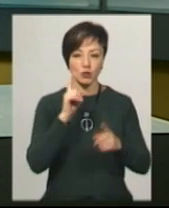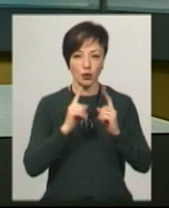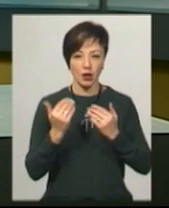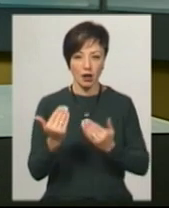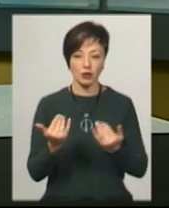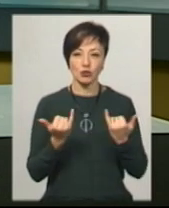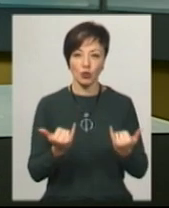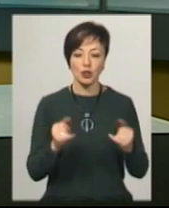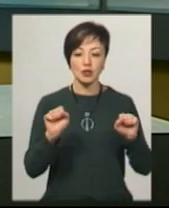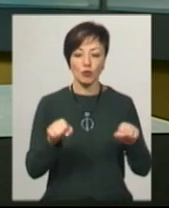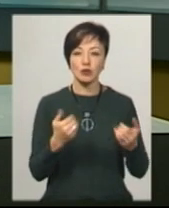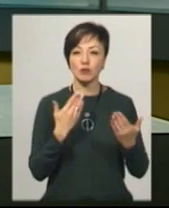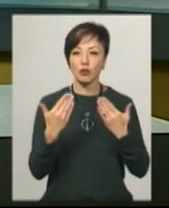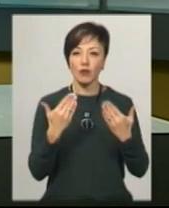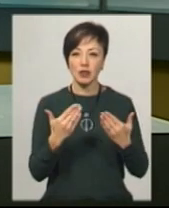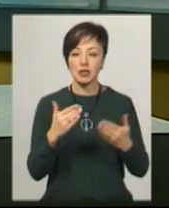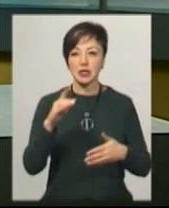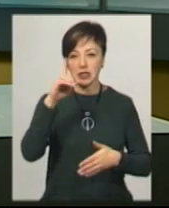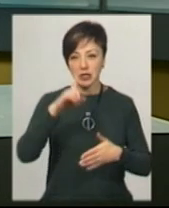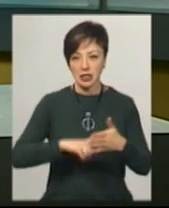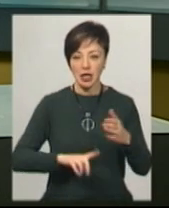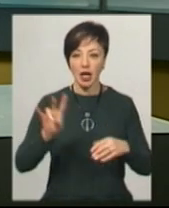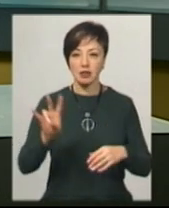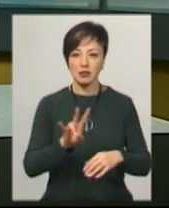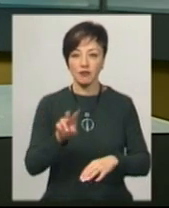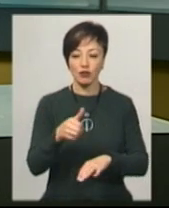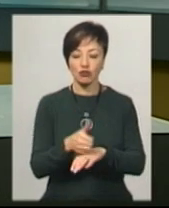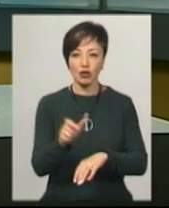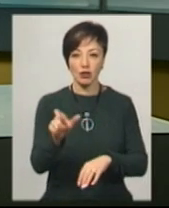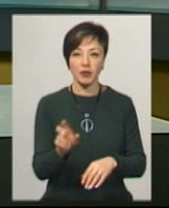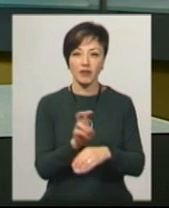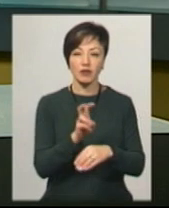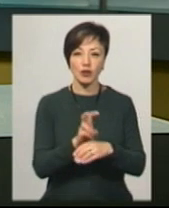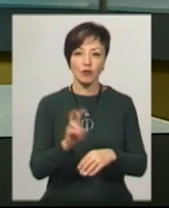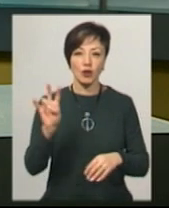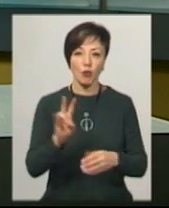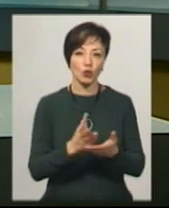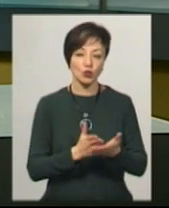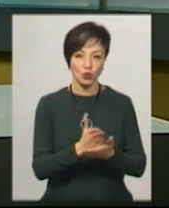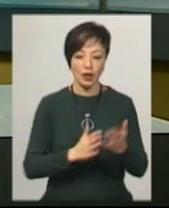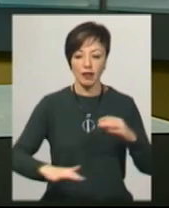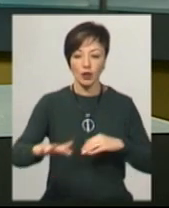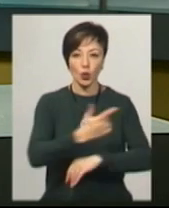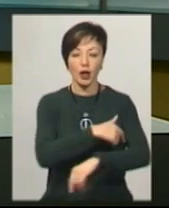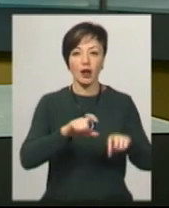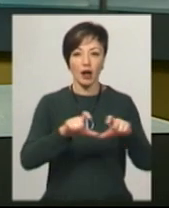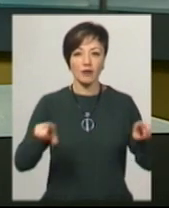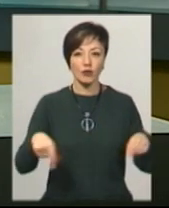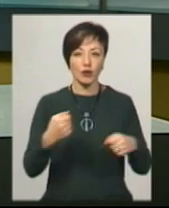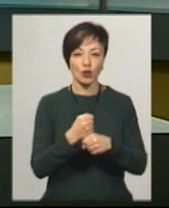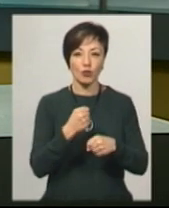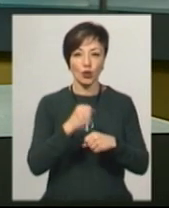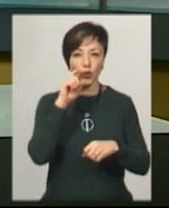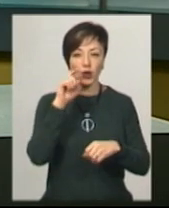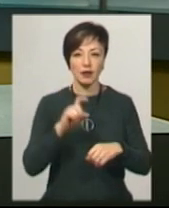від сьогодні зможуть спілкуватися з християнським священником, а частина – відвідувати богослужіння. На території лікарні відновила роботу